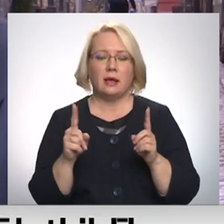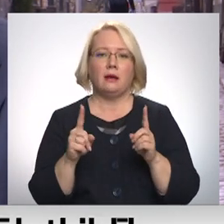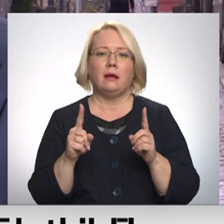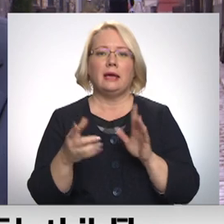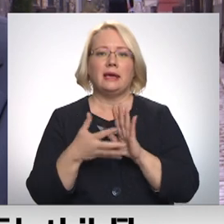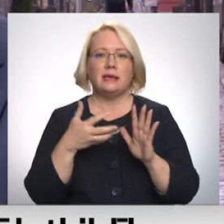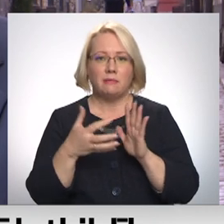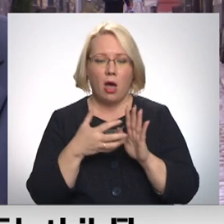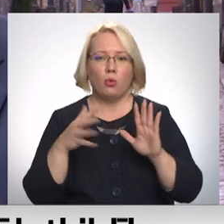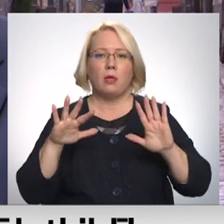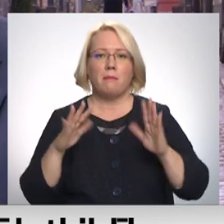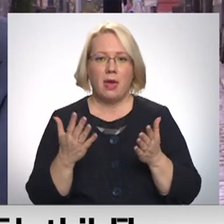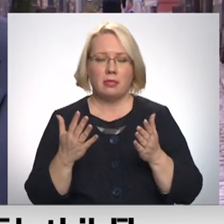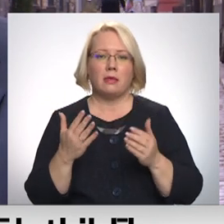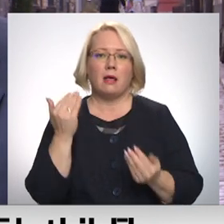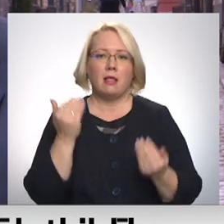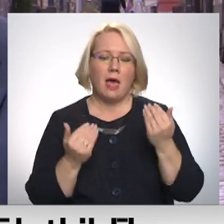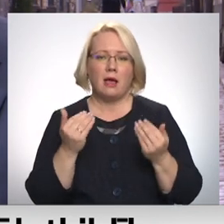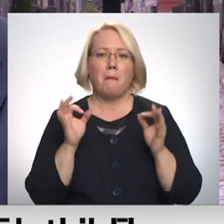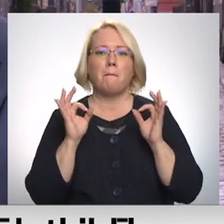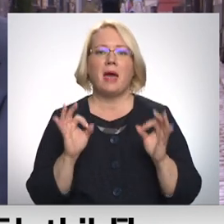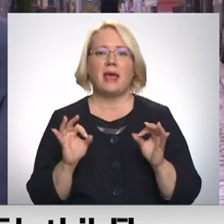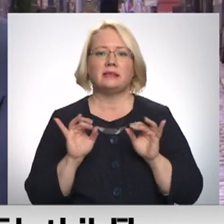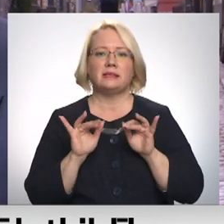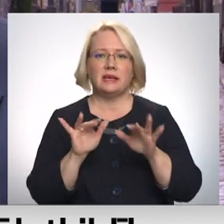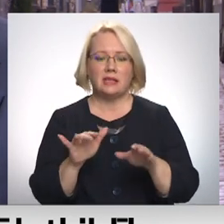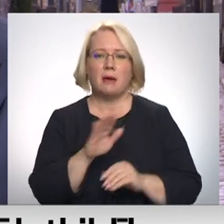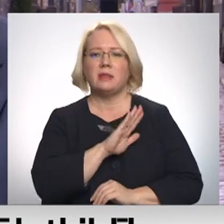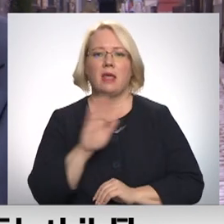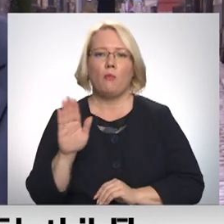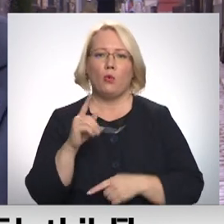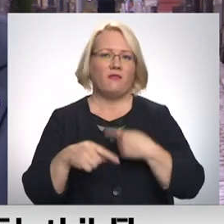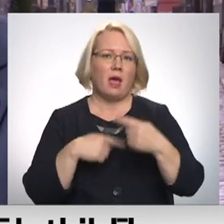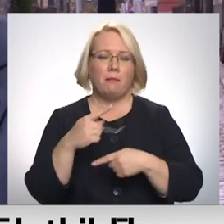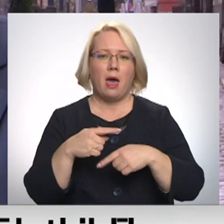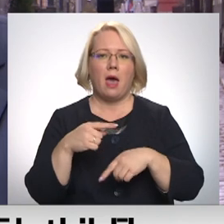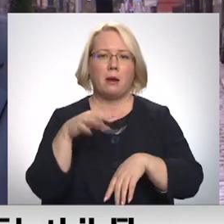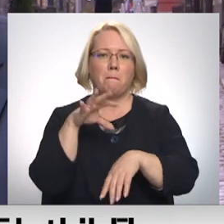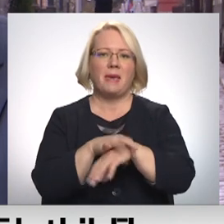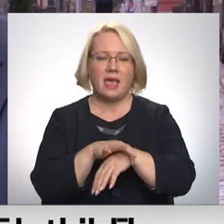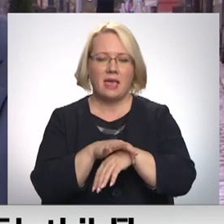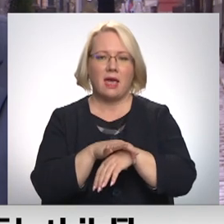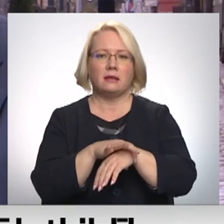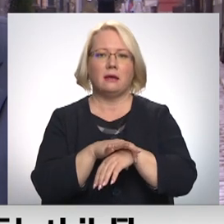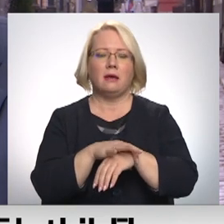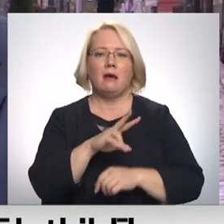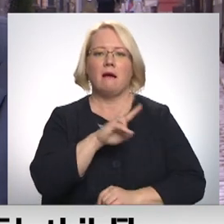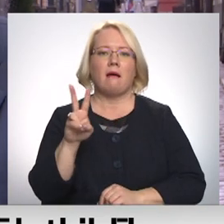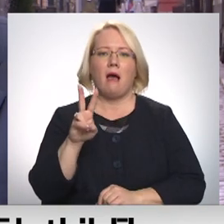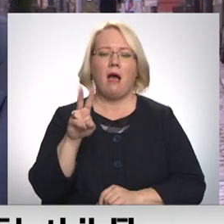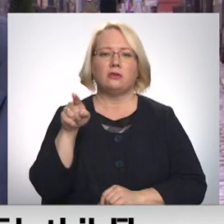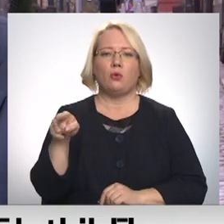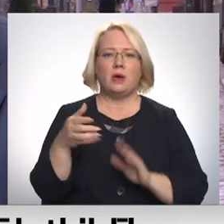izmantot, bet droši vien kā pareizais risinājums nebūtu vienmēr pieķert pie rokas, kāds to